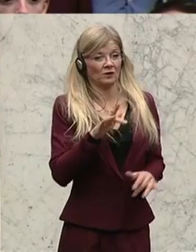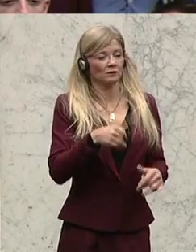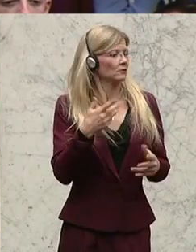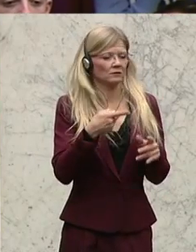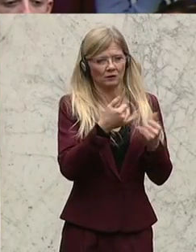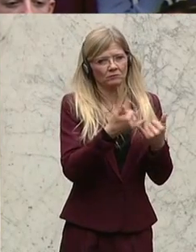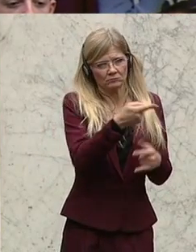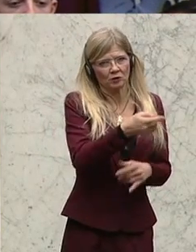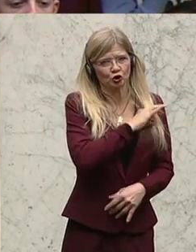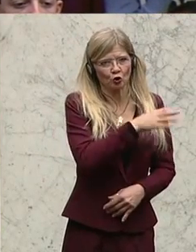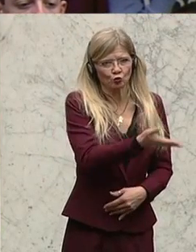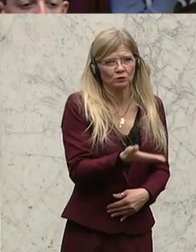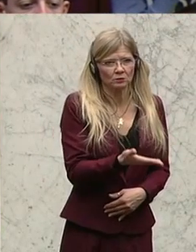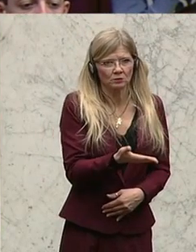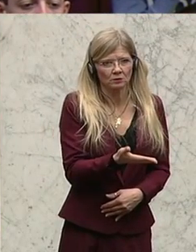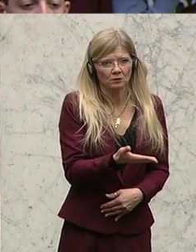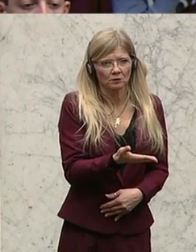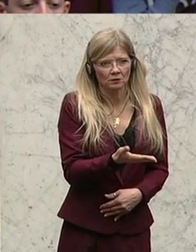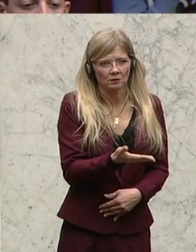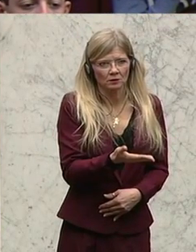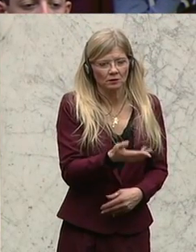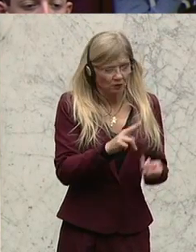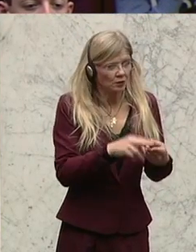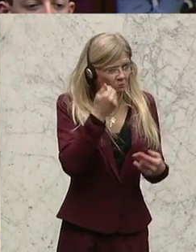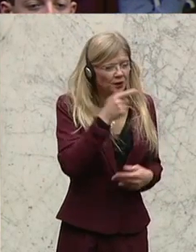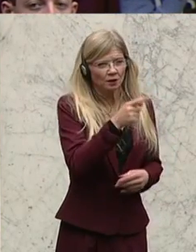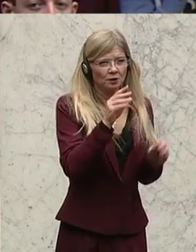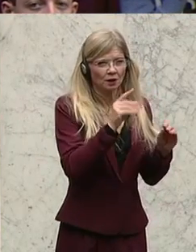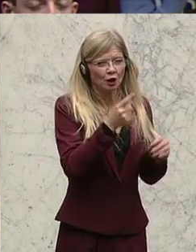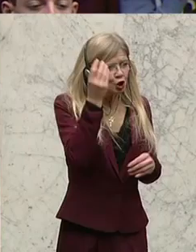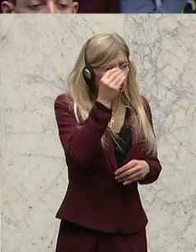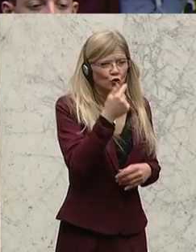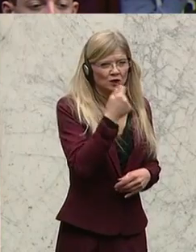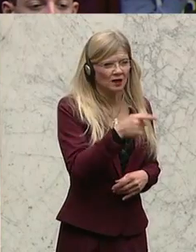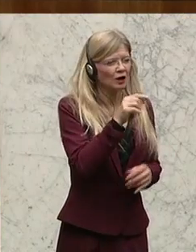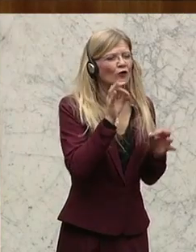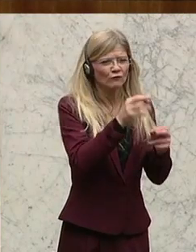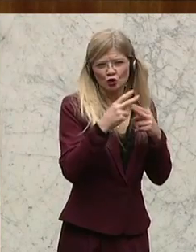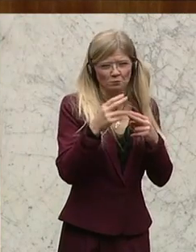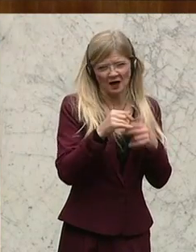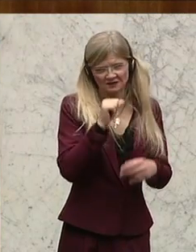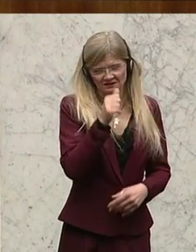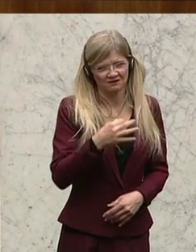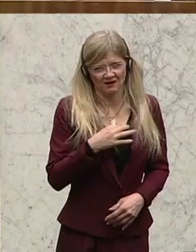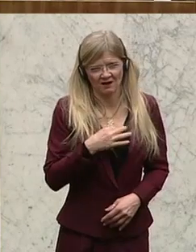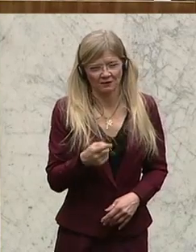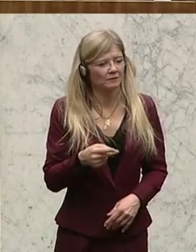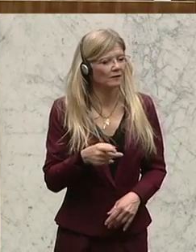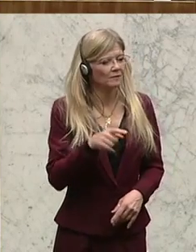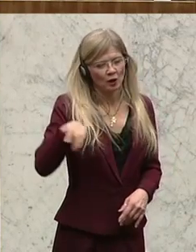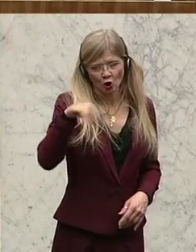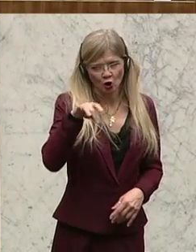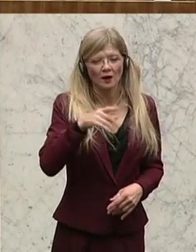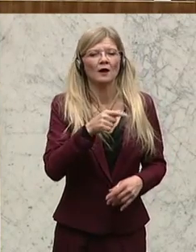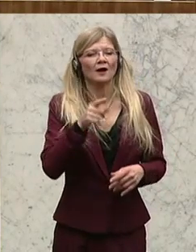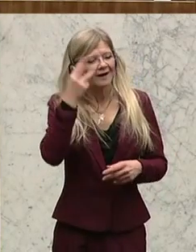Fakten sind. Und dann gibt es Tote. Und das sollten Sie Ihren Schülern einmal sagen, dass das für einen Scherz nicht geeignet ist. Das ist das muss jetzt zum Schlusssatz